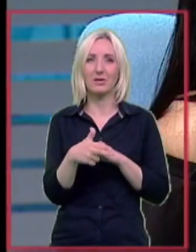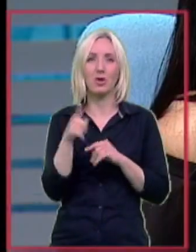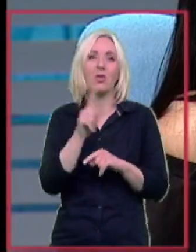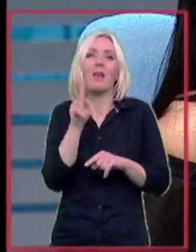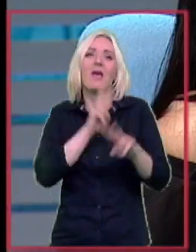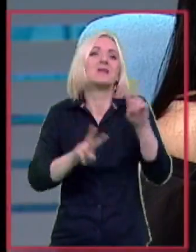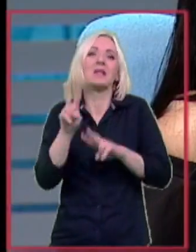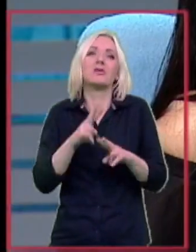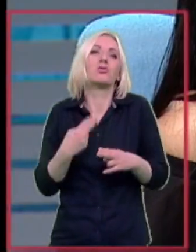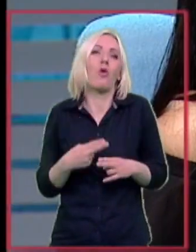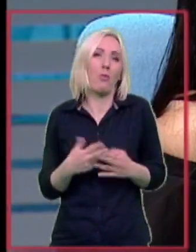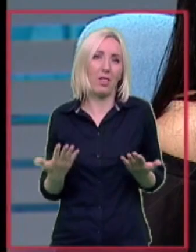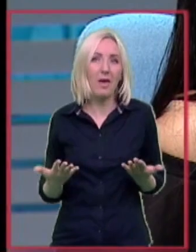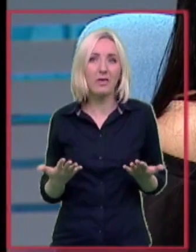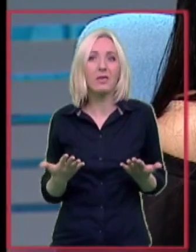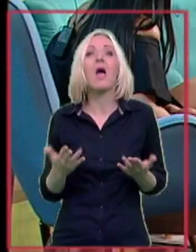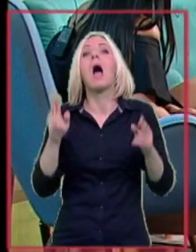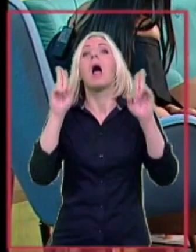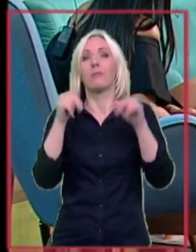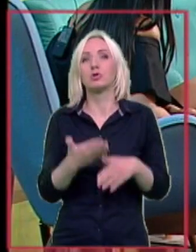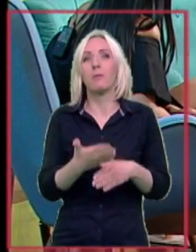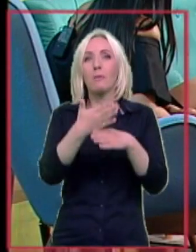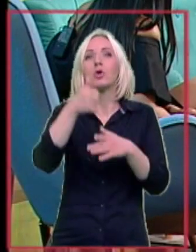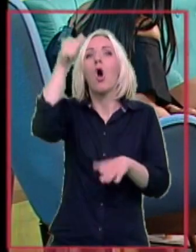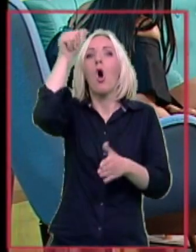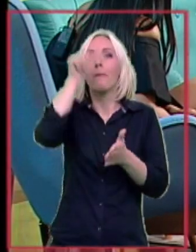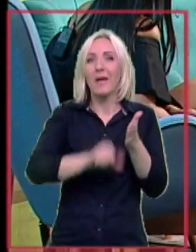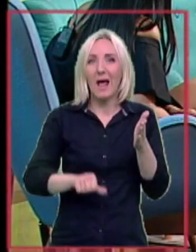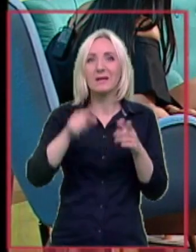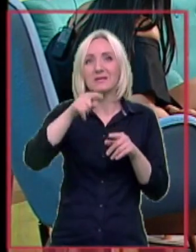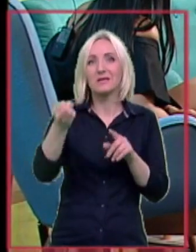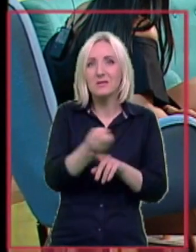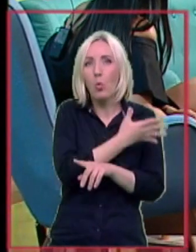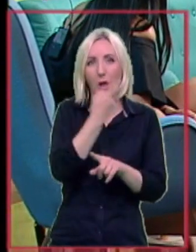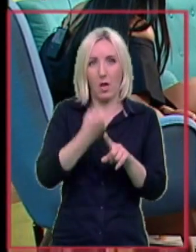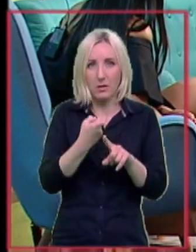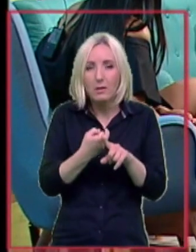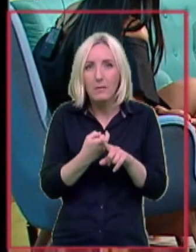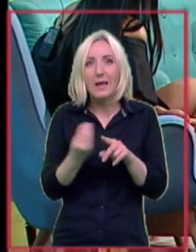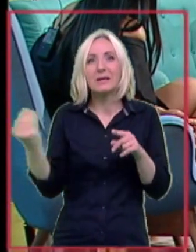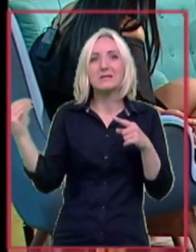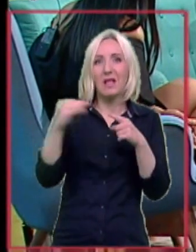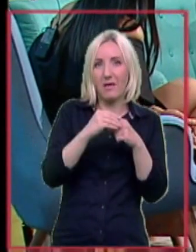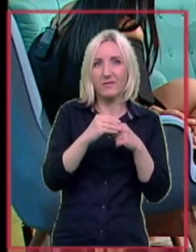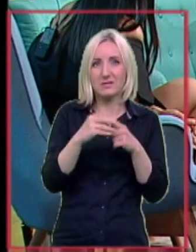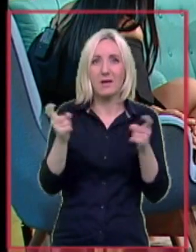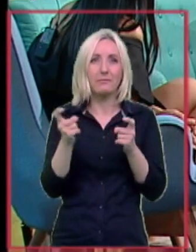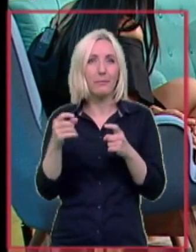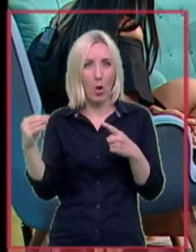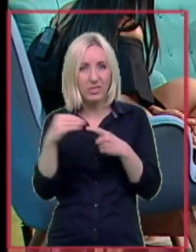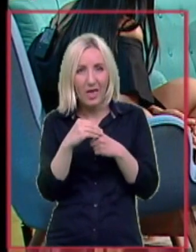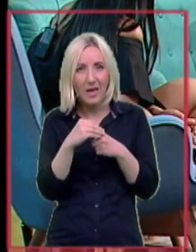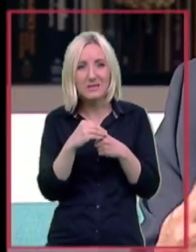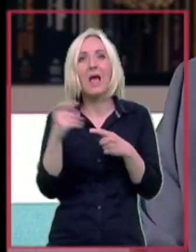neizlečivo bolenje, ali se može pomoći sa operacijom da se ukloni ovaj stapes i onda se stavi proteza mesto njega i ta proteza onda